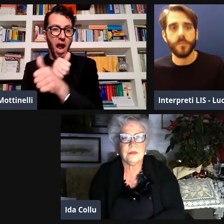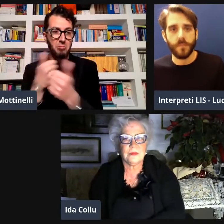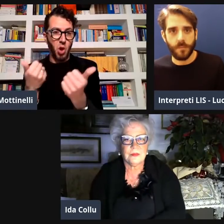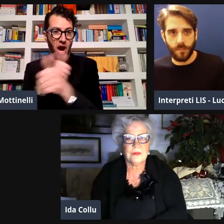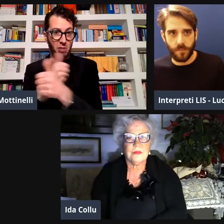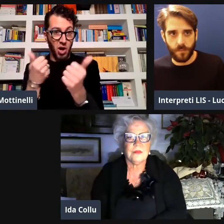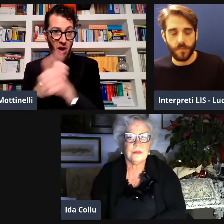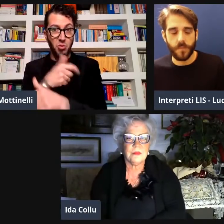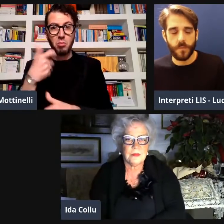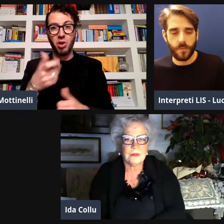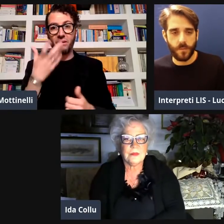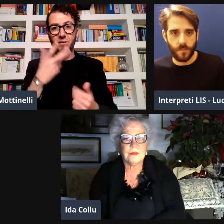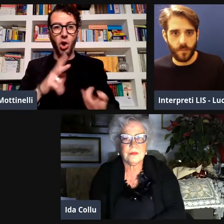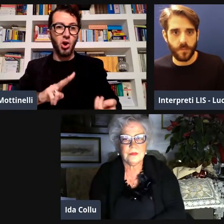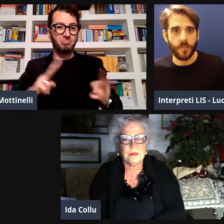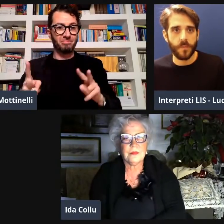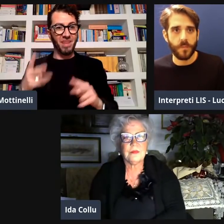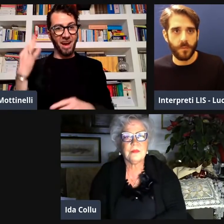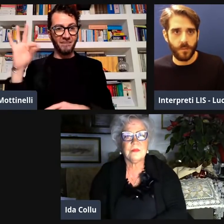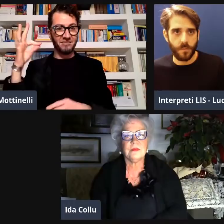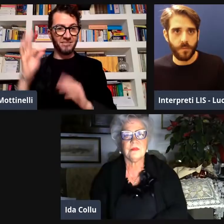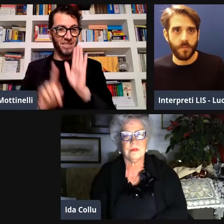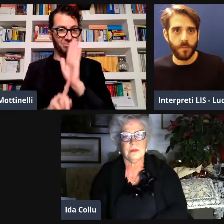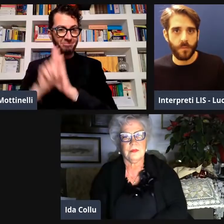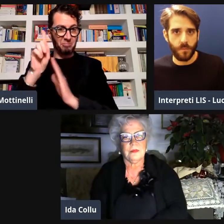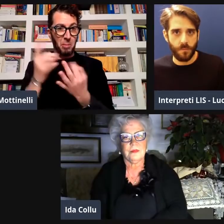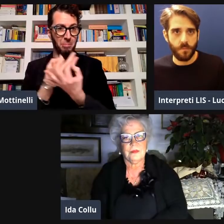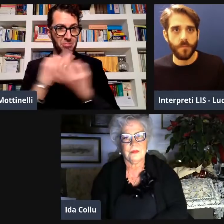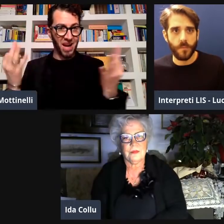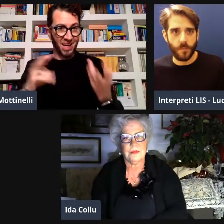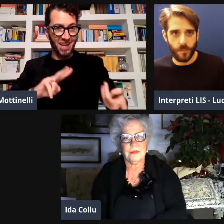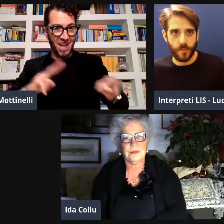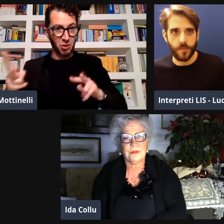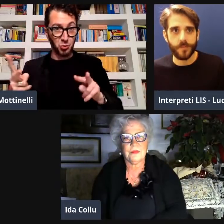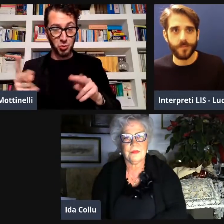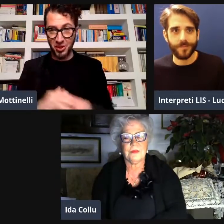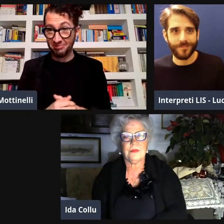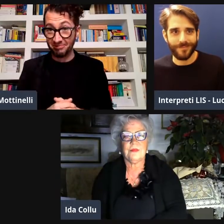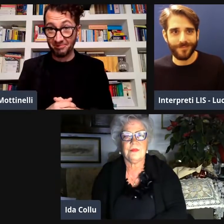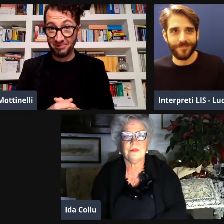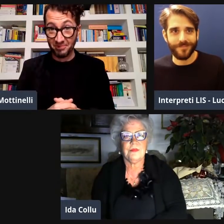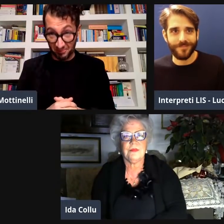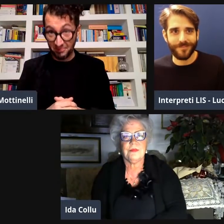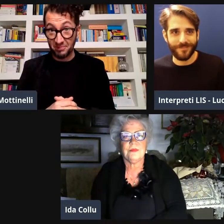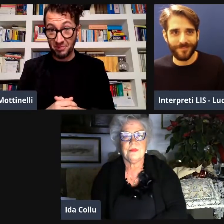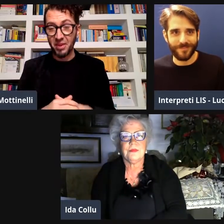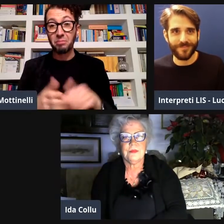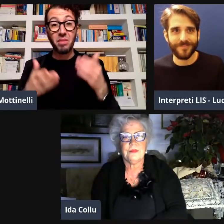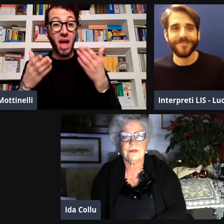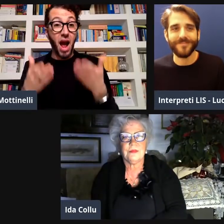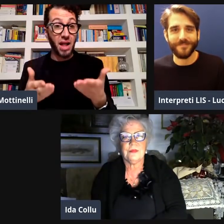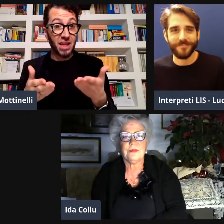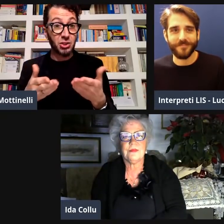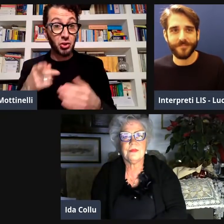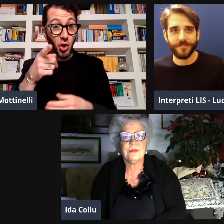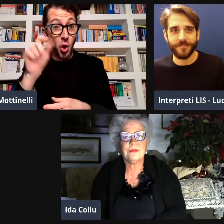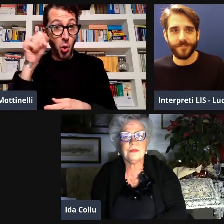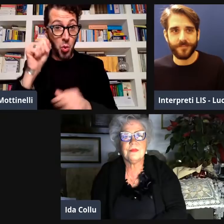perché verrà spenta la webcam, di modo che possa avvenire il cambio tra i due interpreti. Dato che voglio che l'interpretariato sia di qualità.